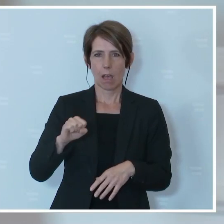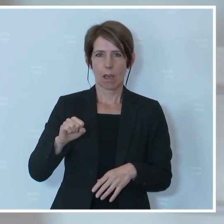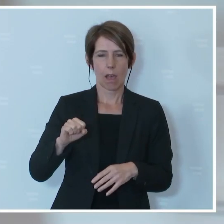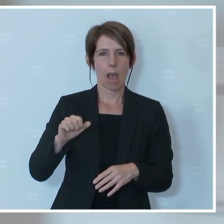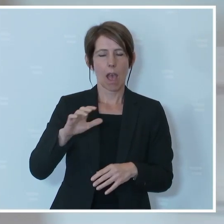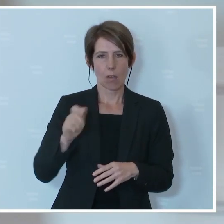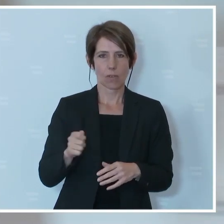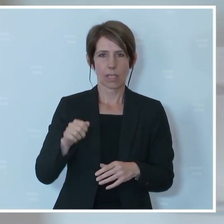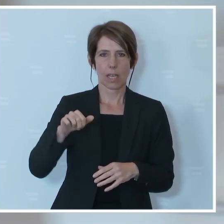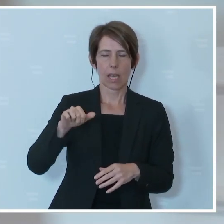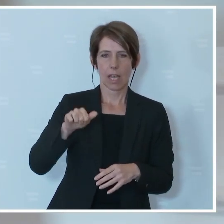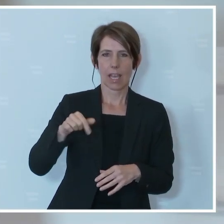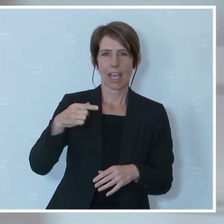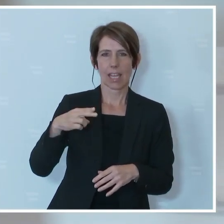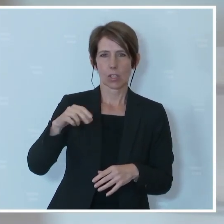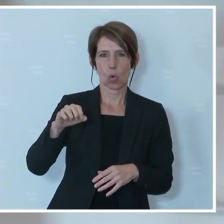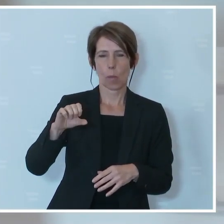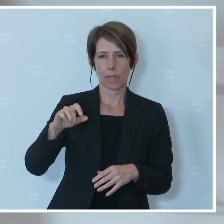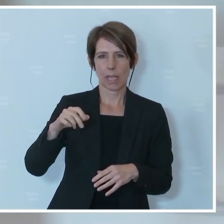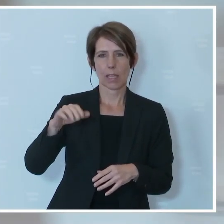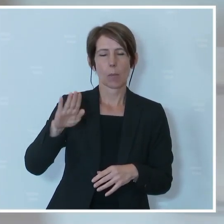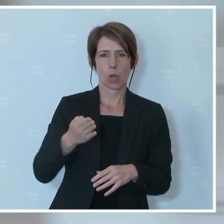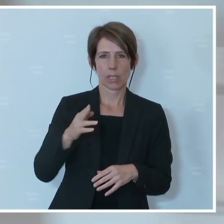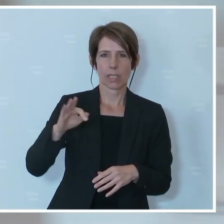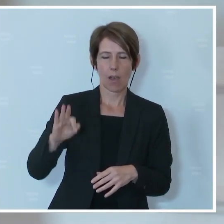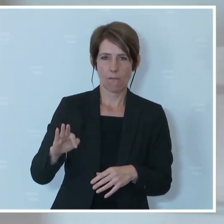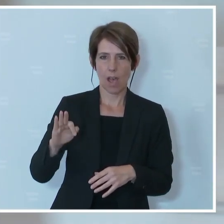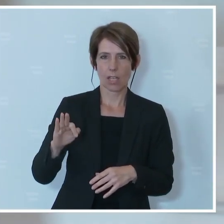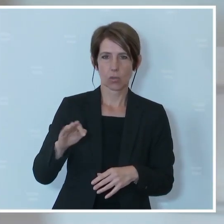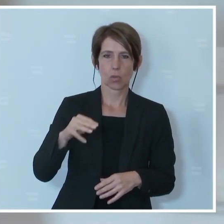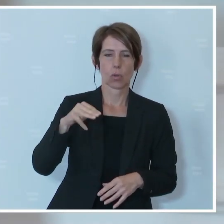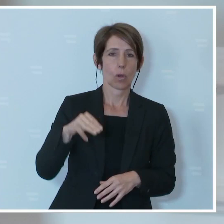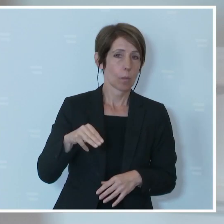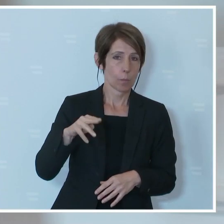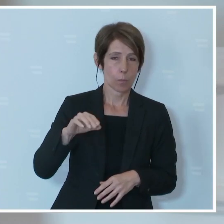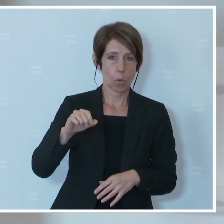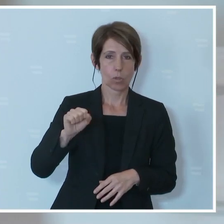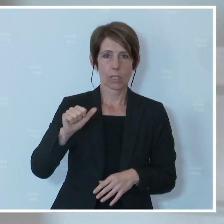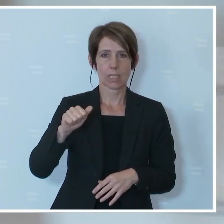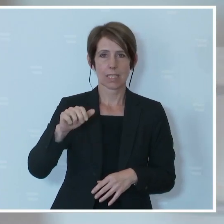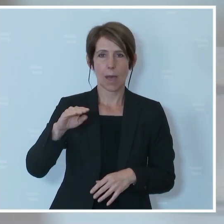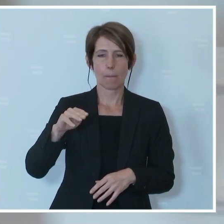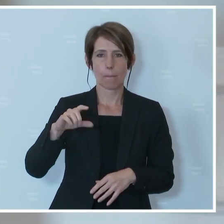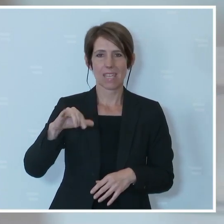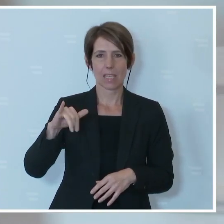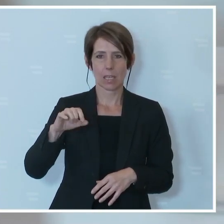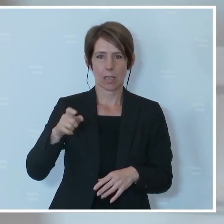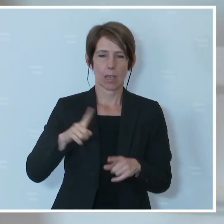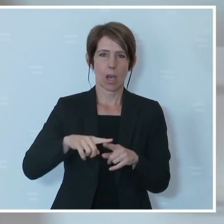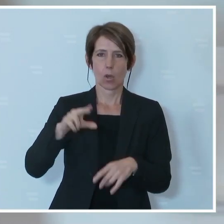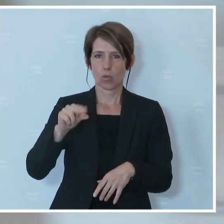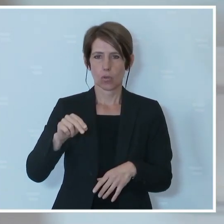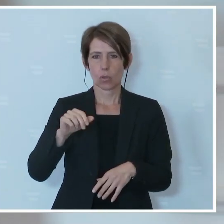Äthiopien, vier Millionen für Burkina Faso, drei Millionen für Mozambique, je eine Million für Südsudan und Uganda.